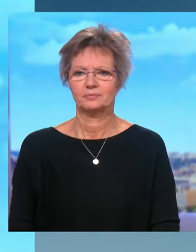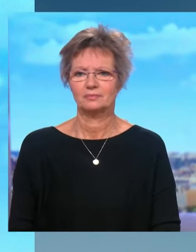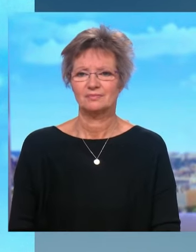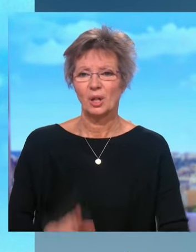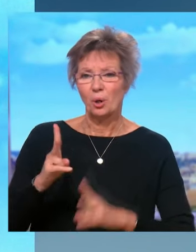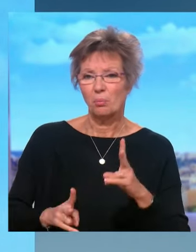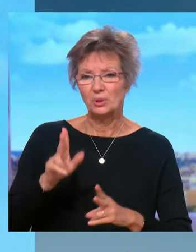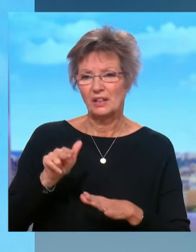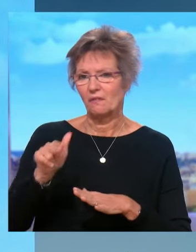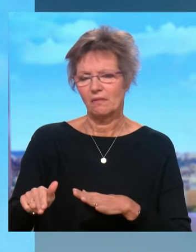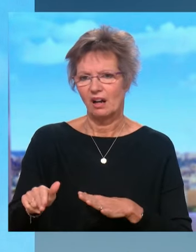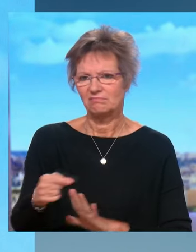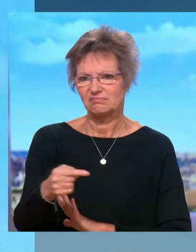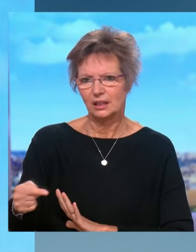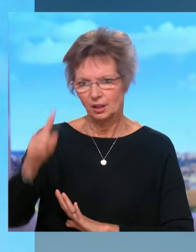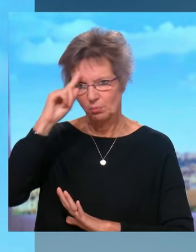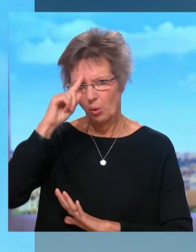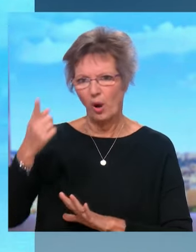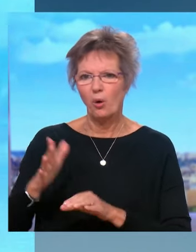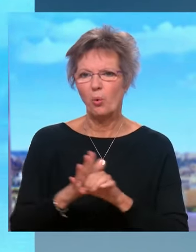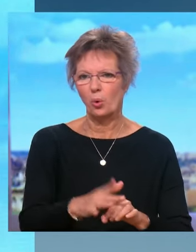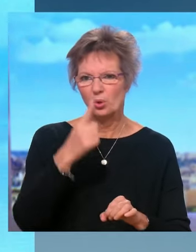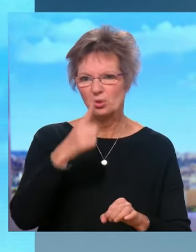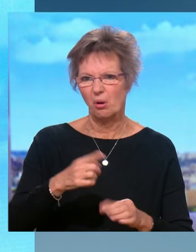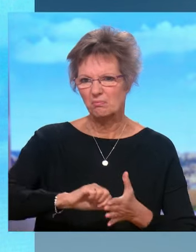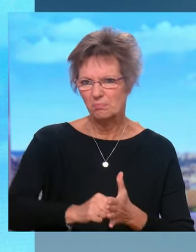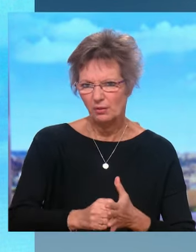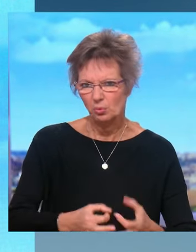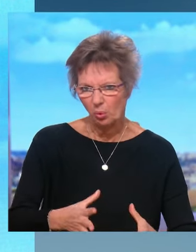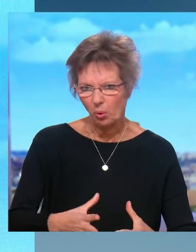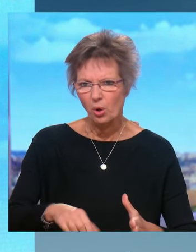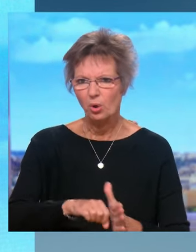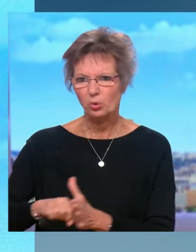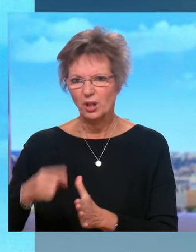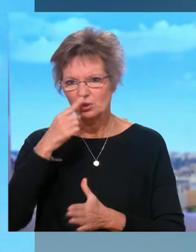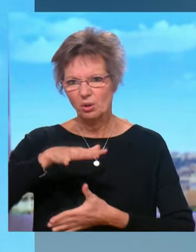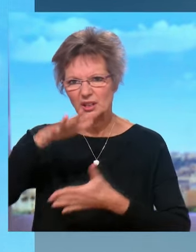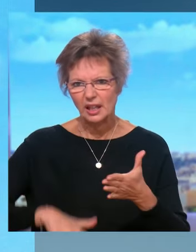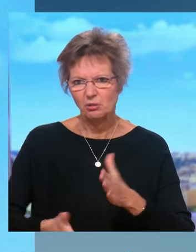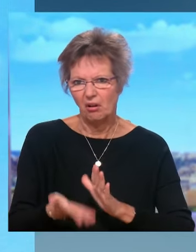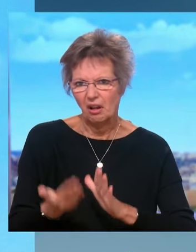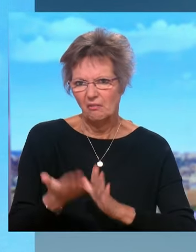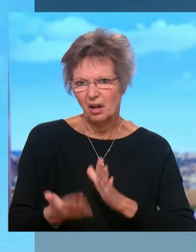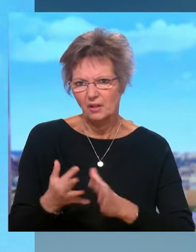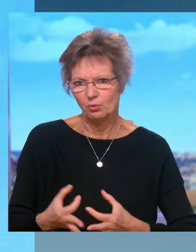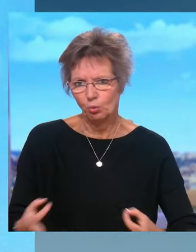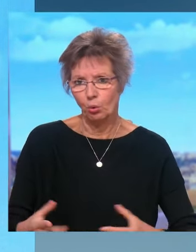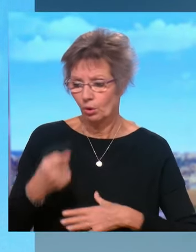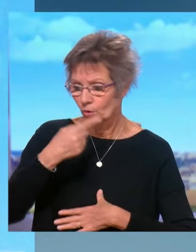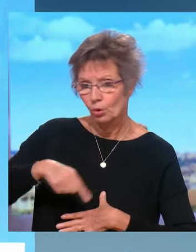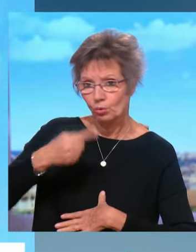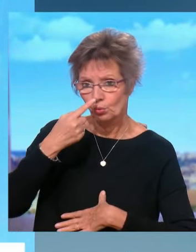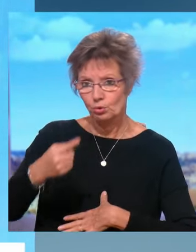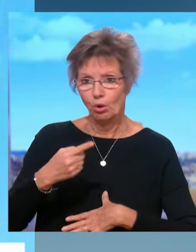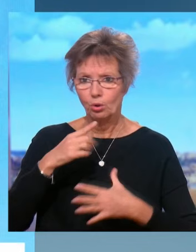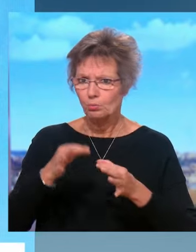-perdant ? Parce que la gauche considère que c'est toujours trop répressif et la droite considère que vous avez vidé le texte de sa substance. Et nous, considérons que c'est efficace et que ça apporte des vraies solutions, toutes